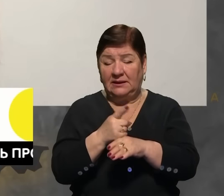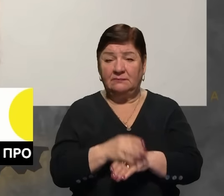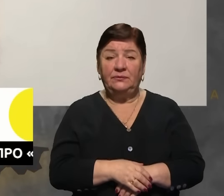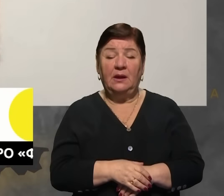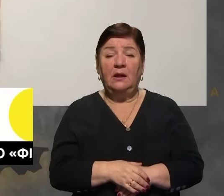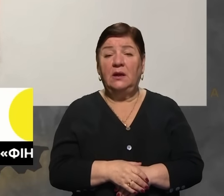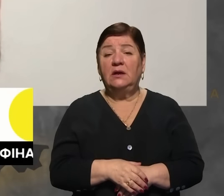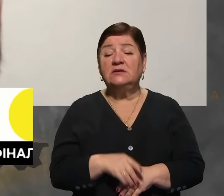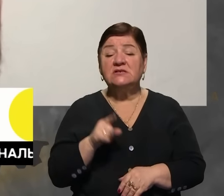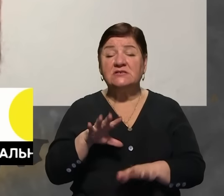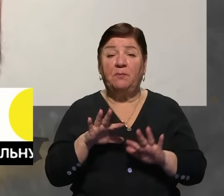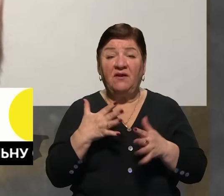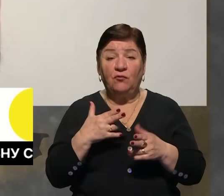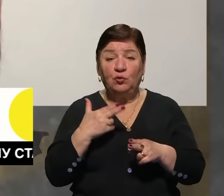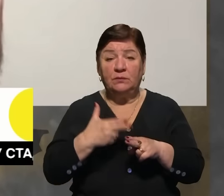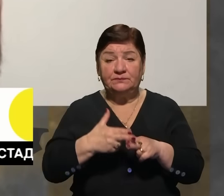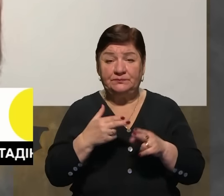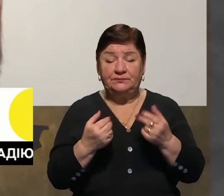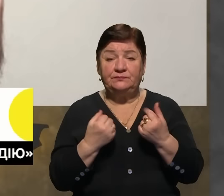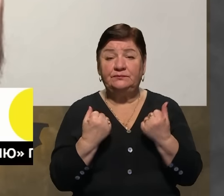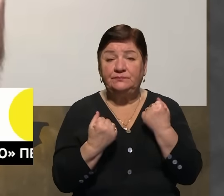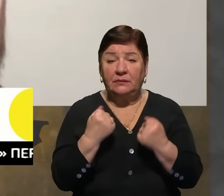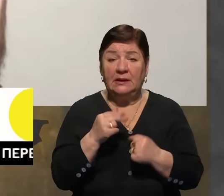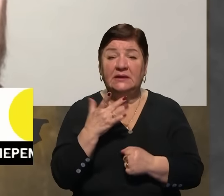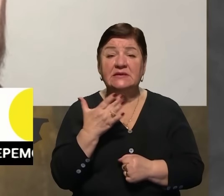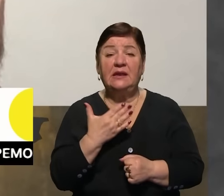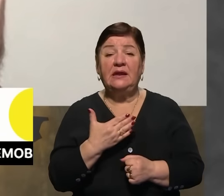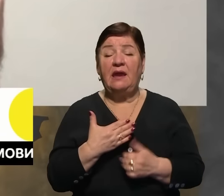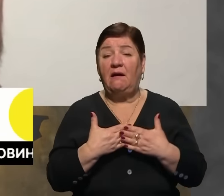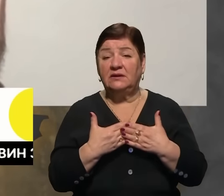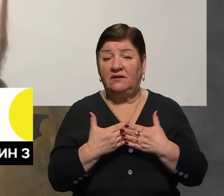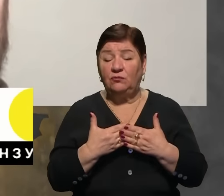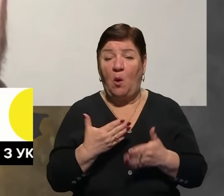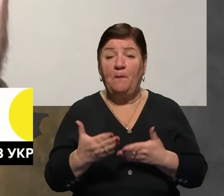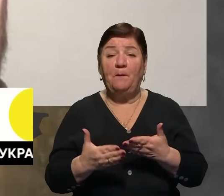бронетехніки, яку вони використовують і наскільки активно, підтримуючи піхоту?